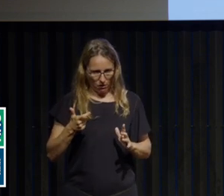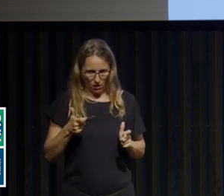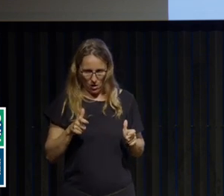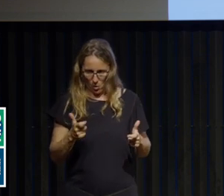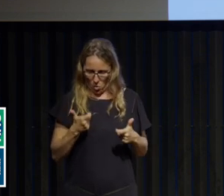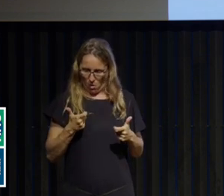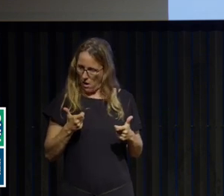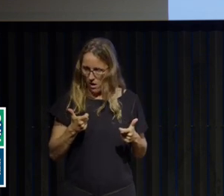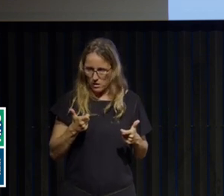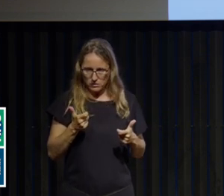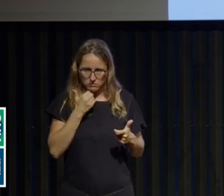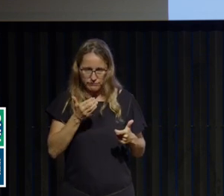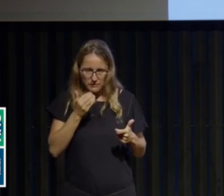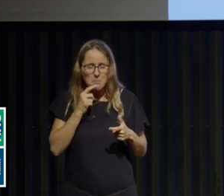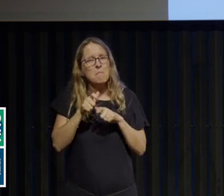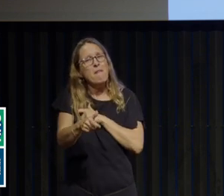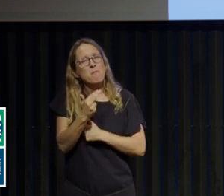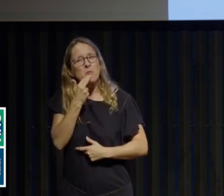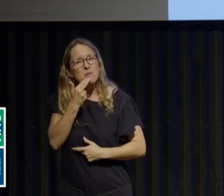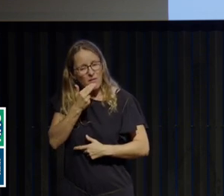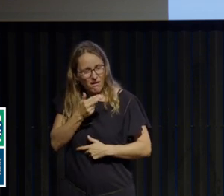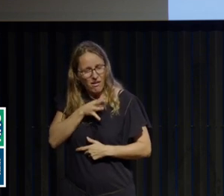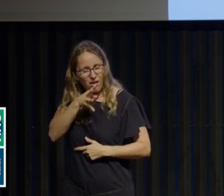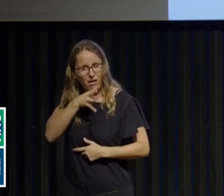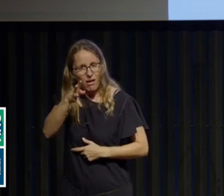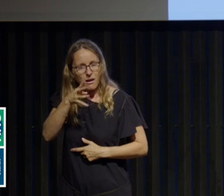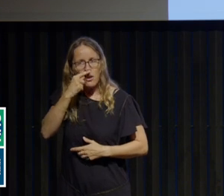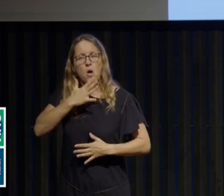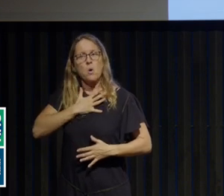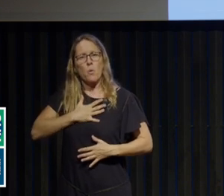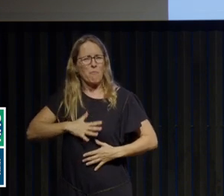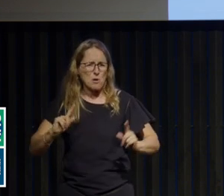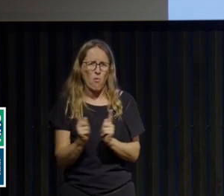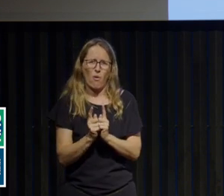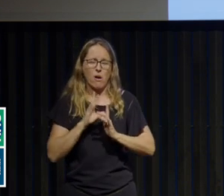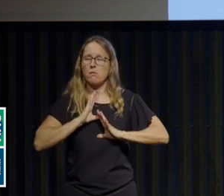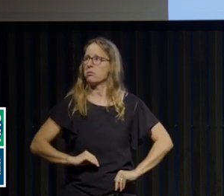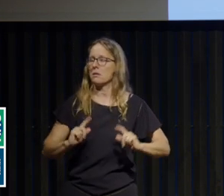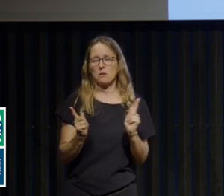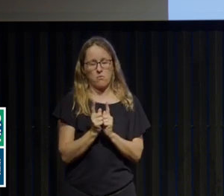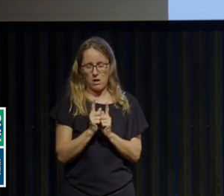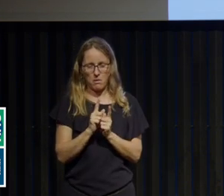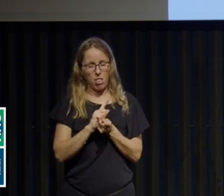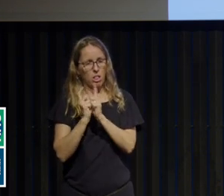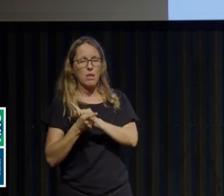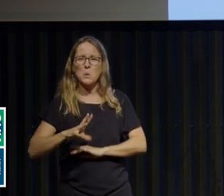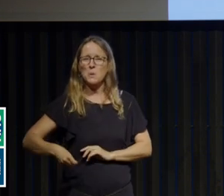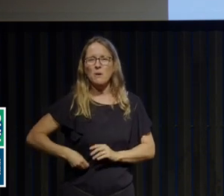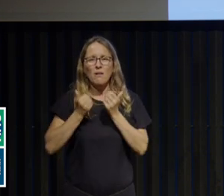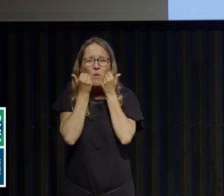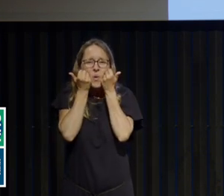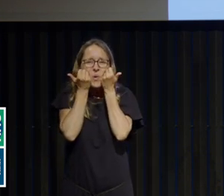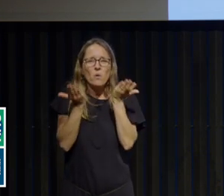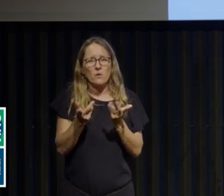suivi de vomissement. Il y un apaisement bref à ce moment-là, puis ensuite, un fort sentiment de culpabilité, de honte,